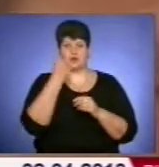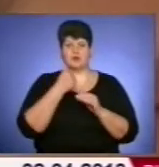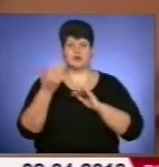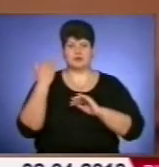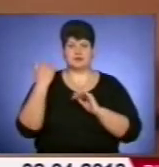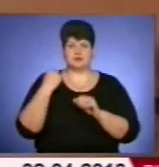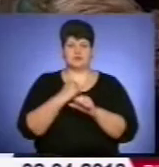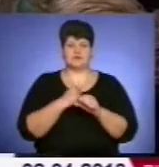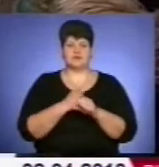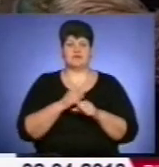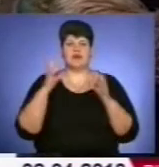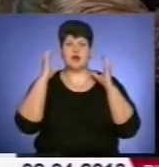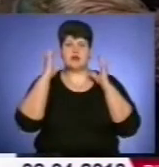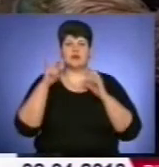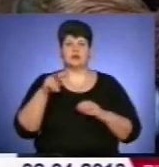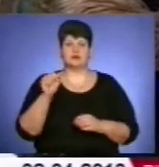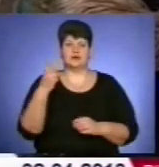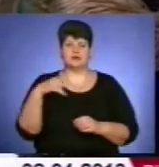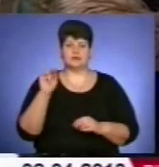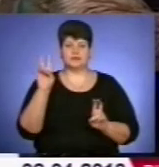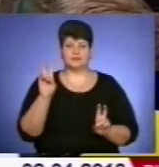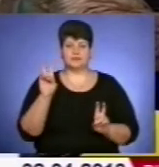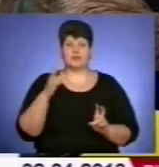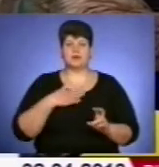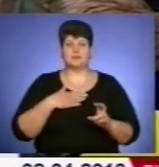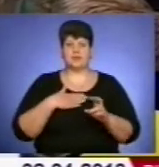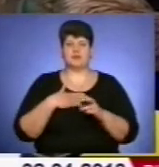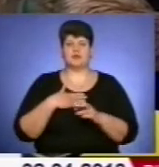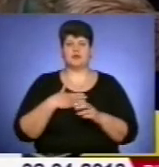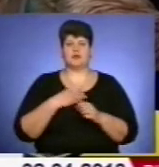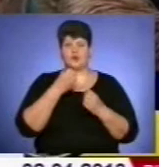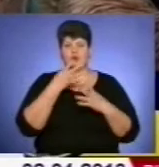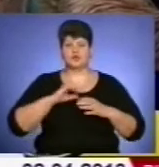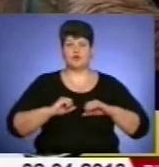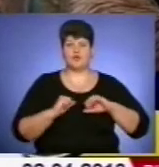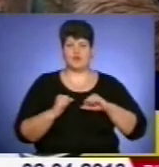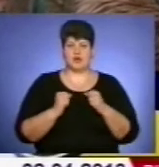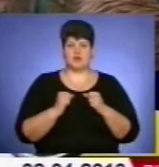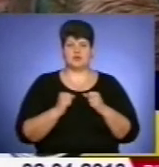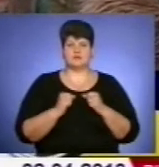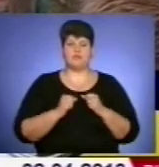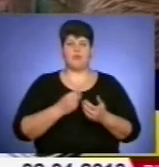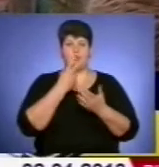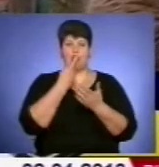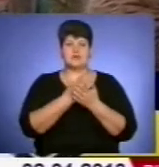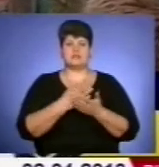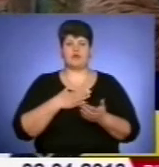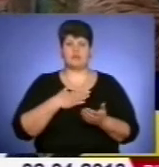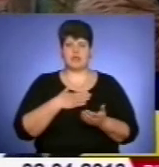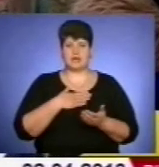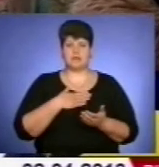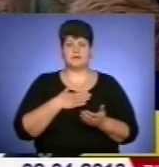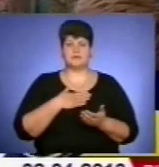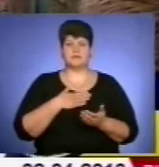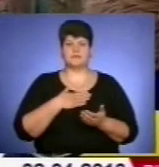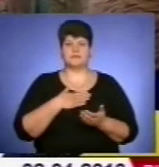радіо «ЛАД». Мій хороший товариш Юр Логовий показав мені книгу, вона ось